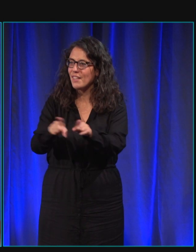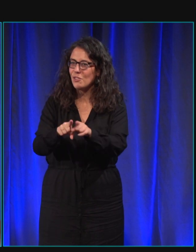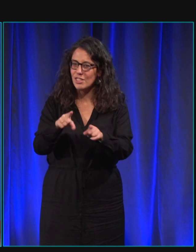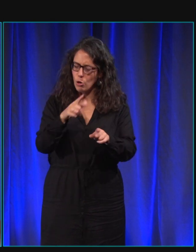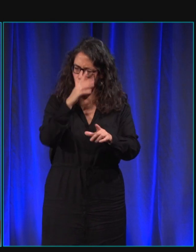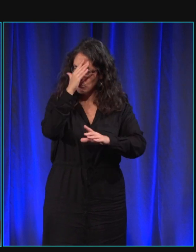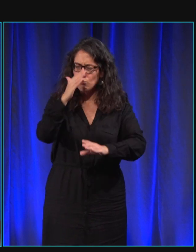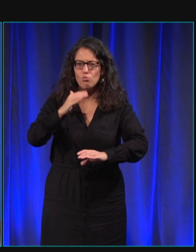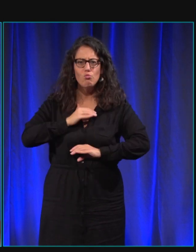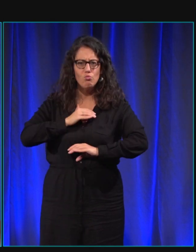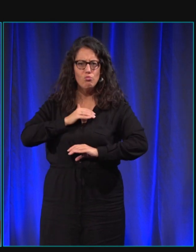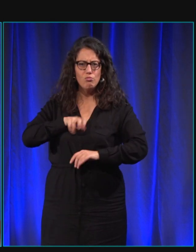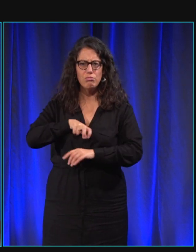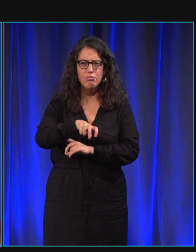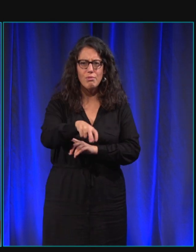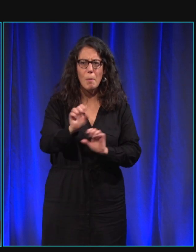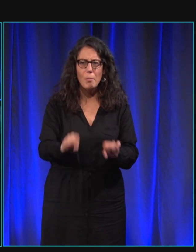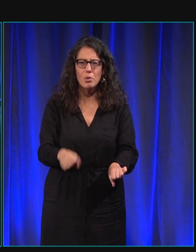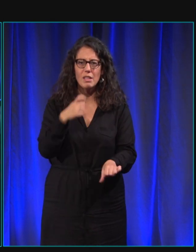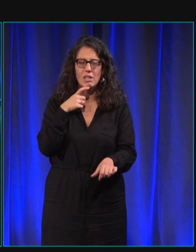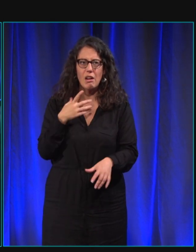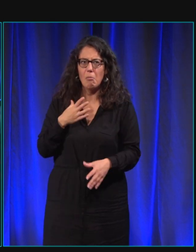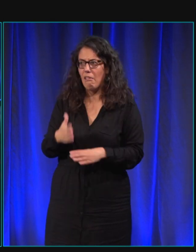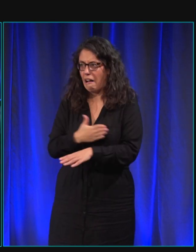notre déplacement on se dit au moins là on ne va pas heurter